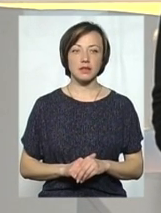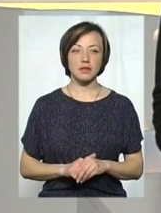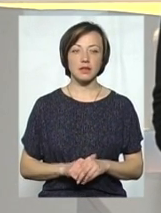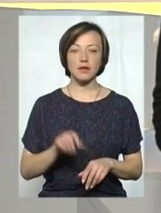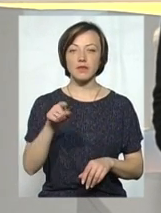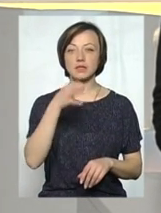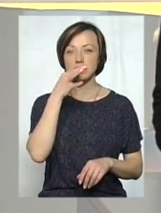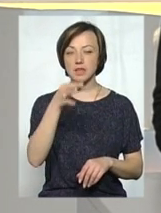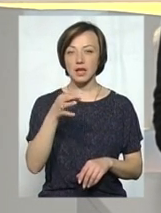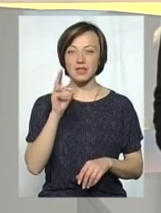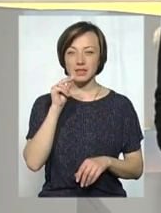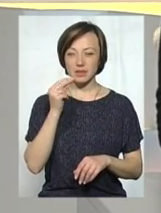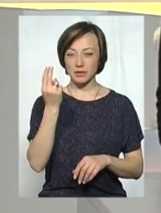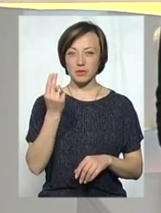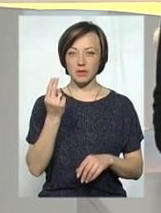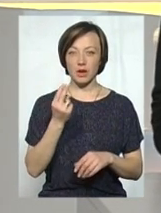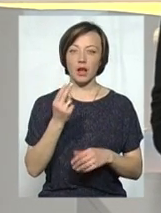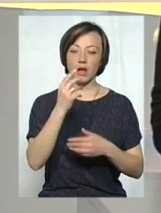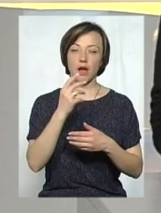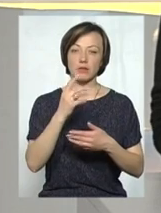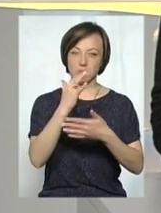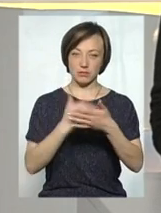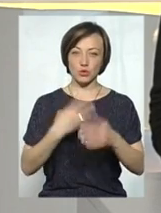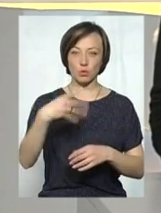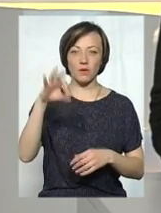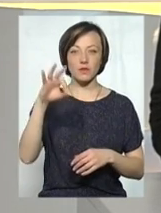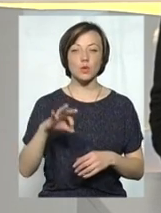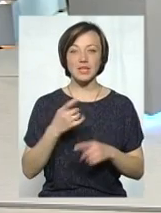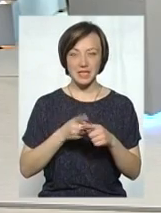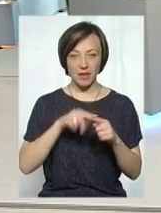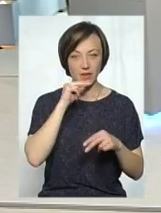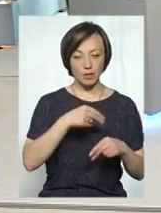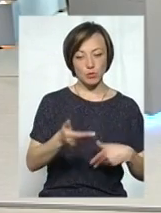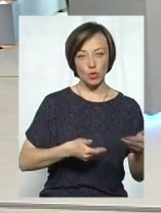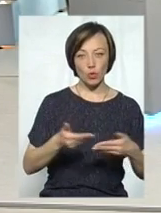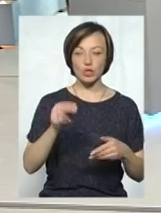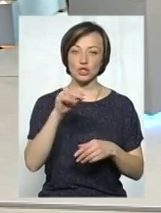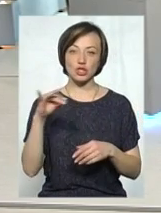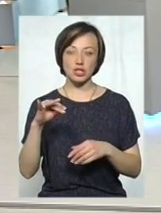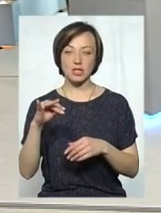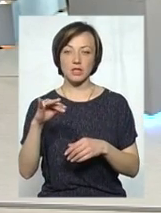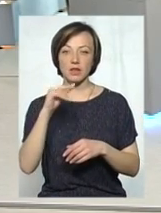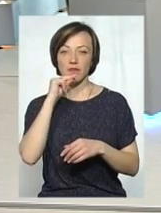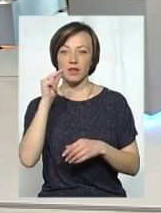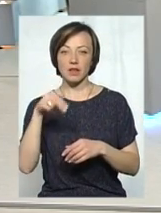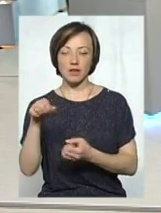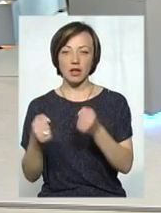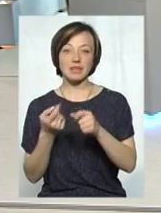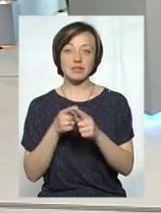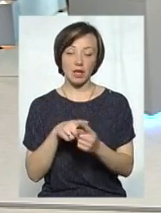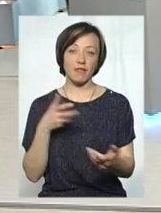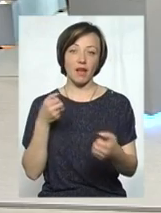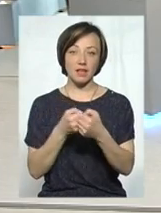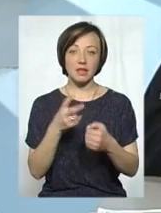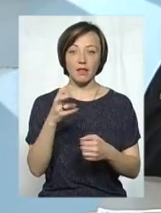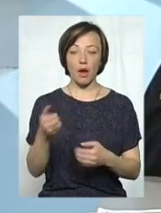були ДТП скоєні звени пішоходи чи звени водія? Це наїзд на пішоходів. Наїзд